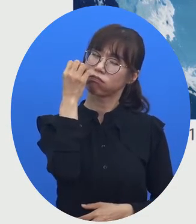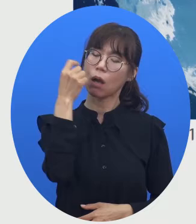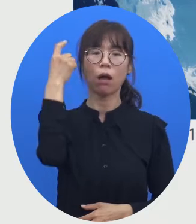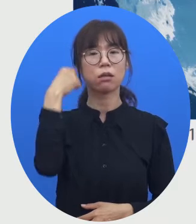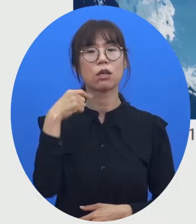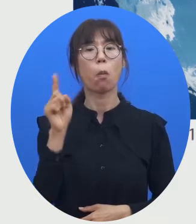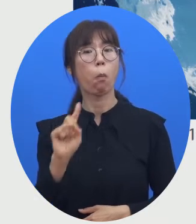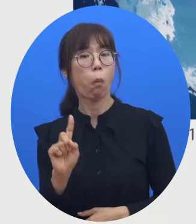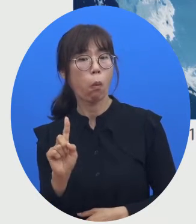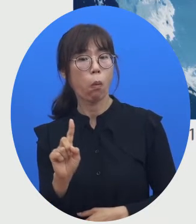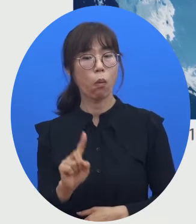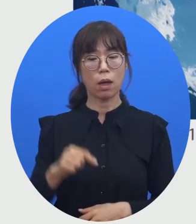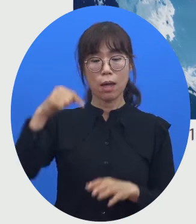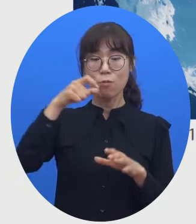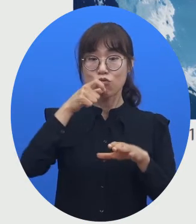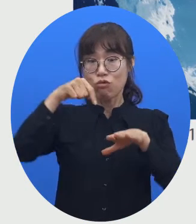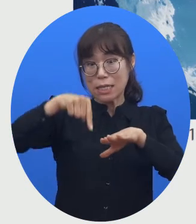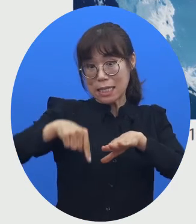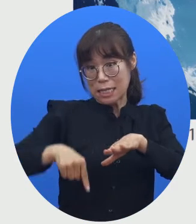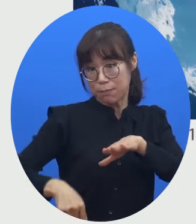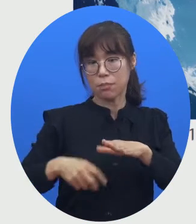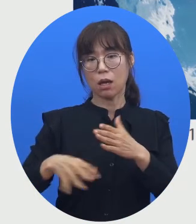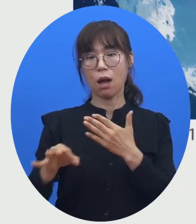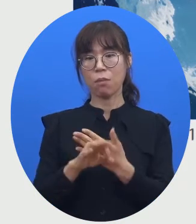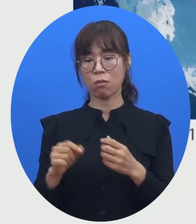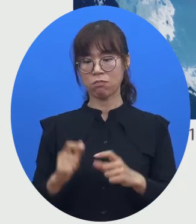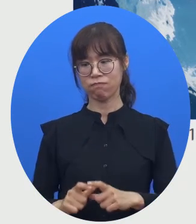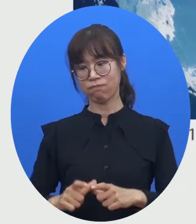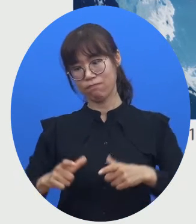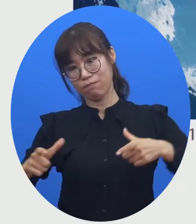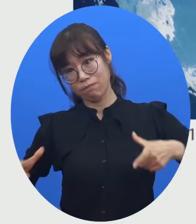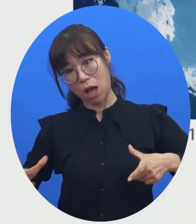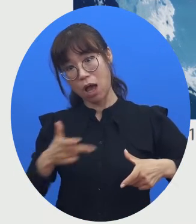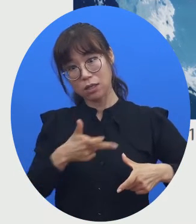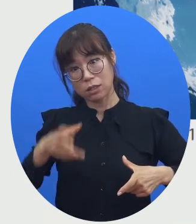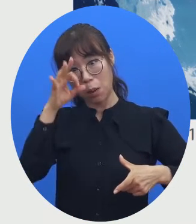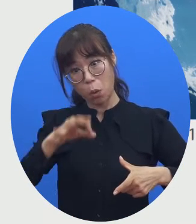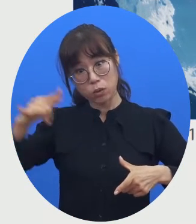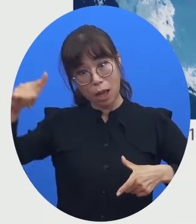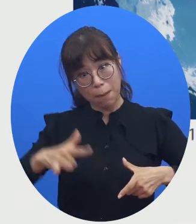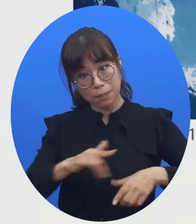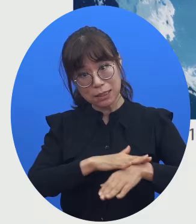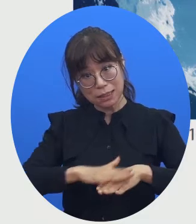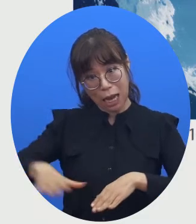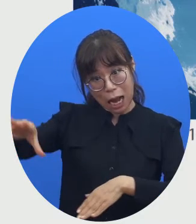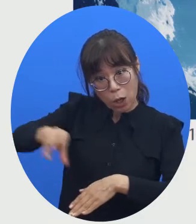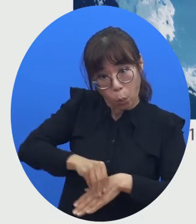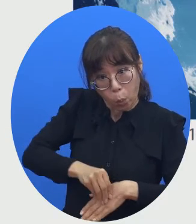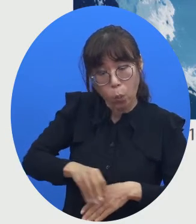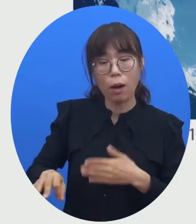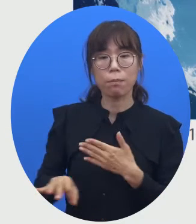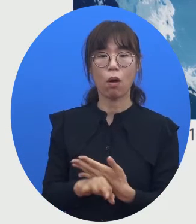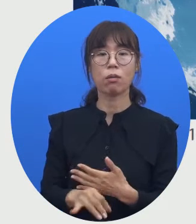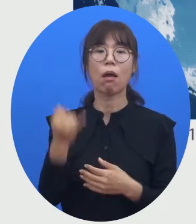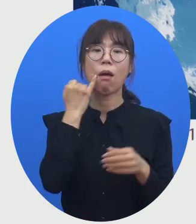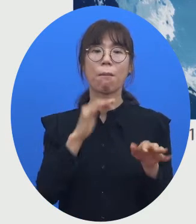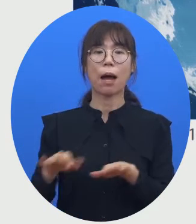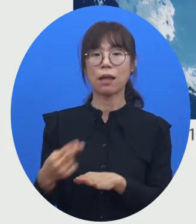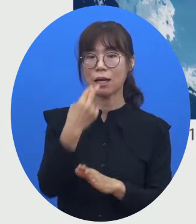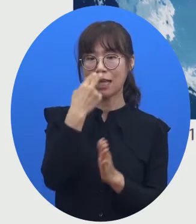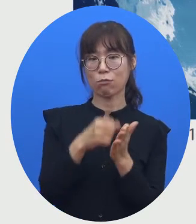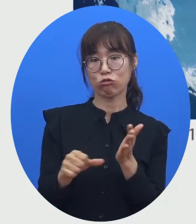깊이 들어갔는데도 빛의 구멍이 크게 보여서 햇빛이 잘 들어온다면 해양 생물들이